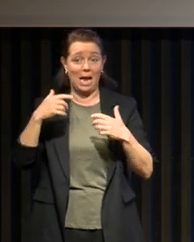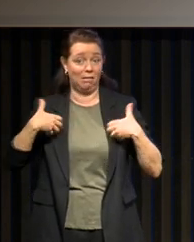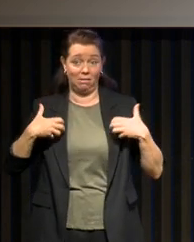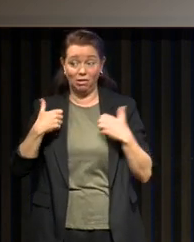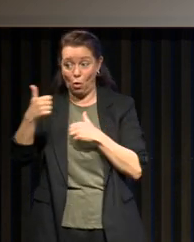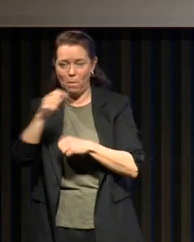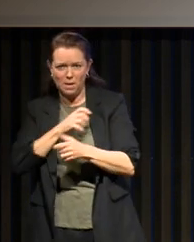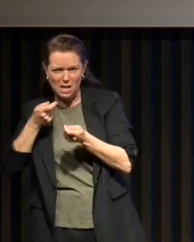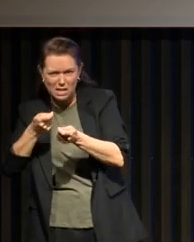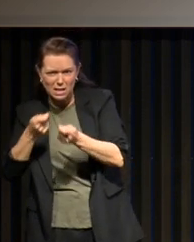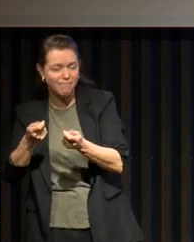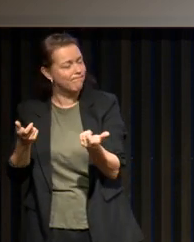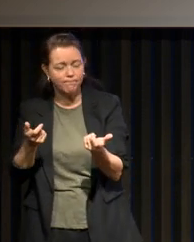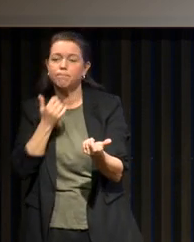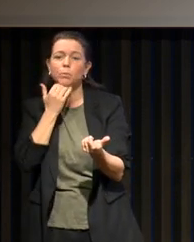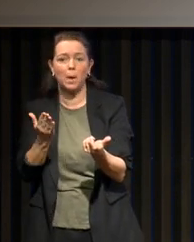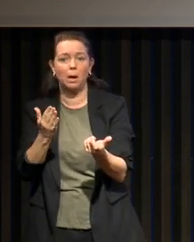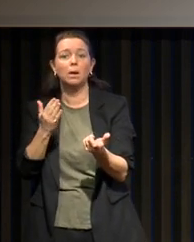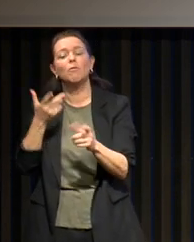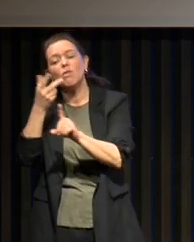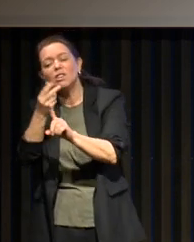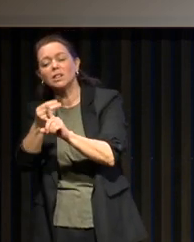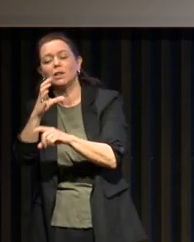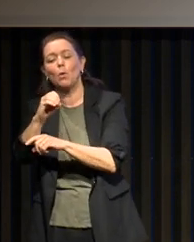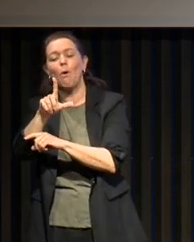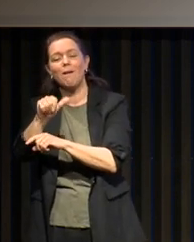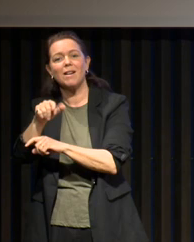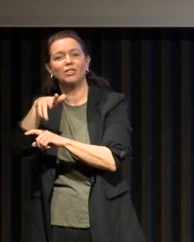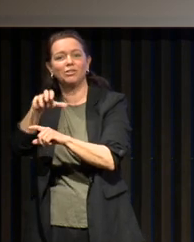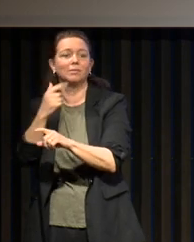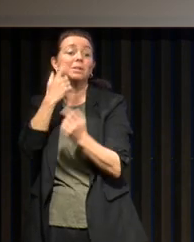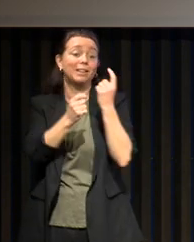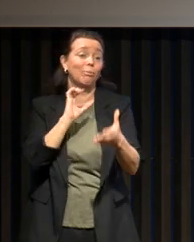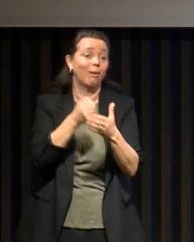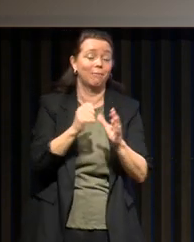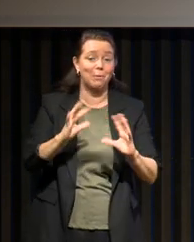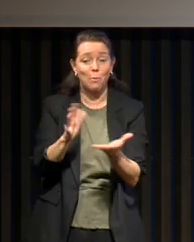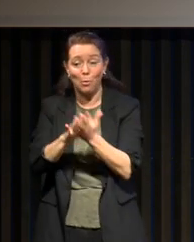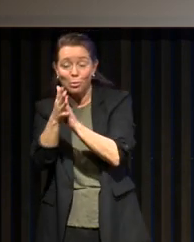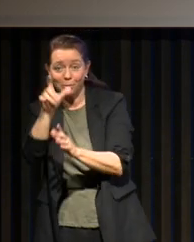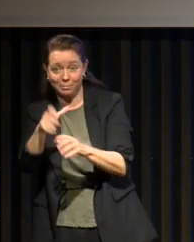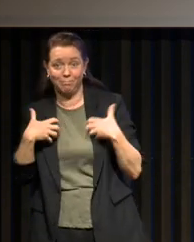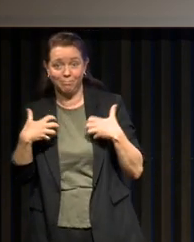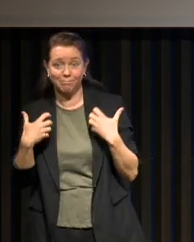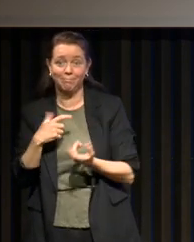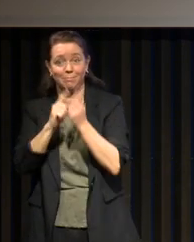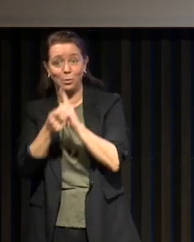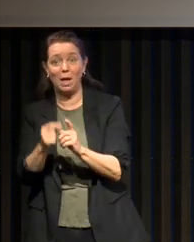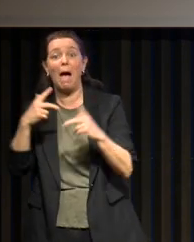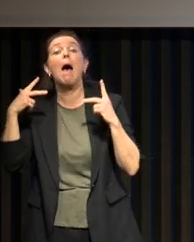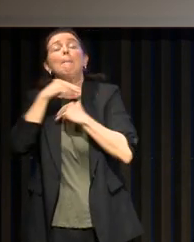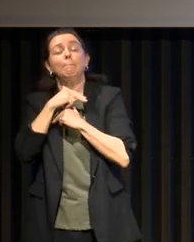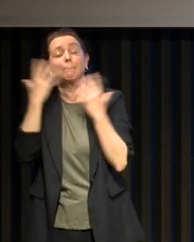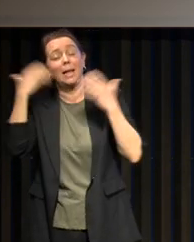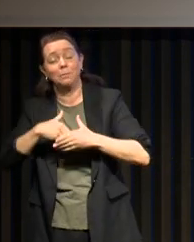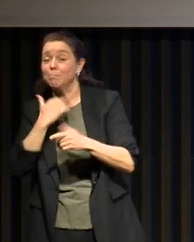Il faut injecter plein de collagène. Ils pourront, si vous voulez poser des questions à la fin, comment on transforme un macaque en syndrome d'apnées du sommeil, ce n pas possible.